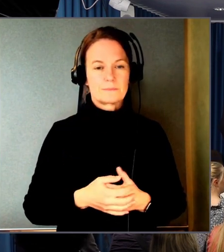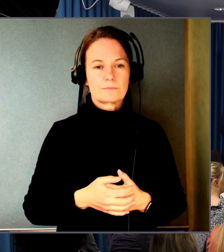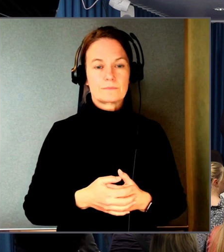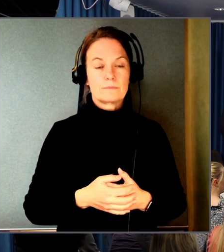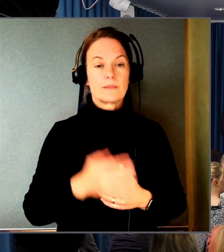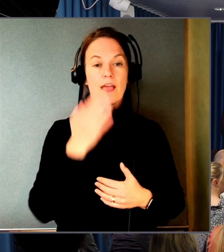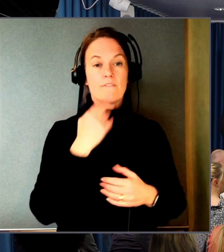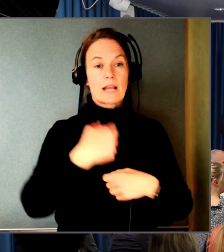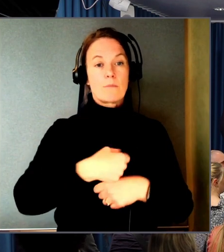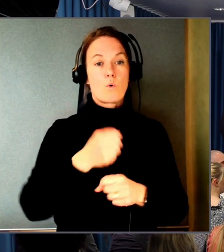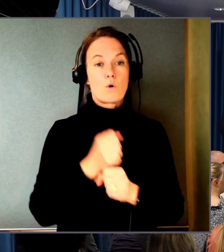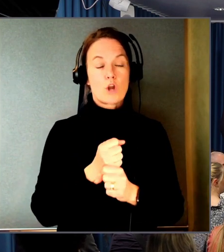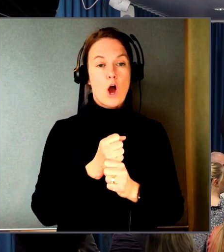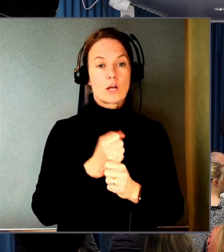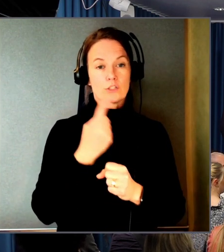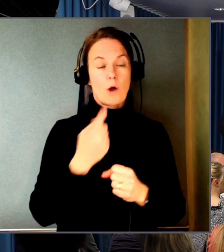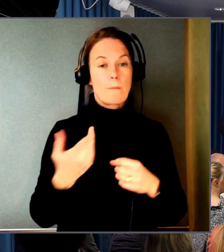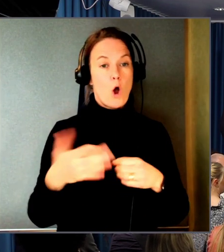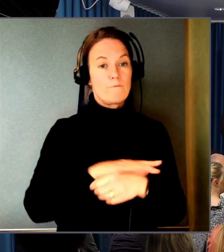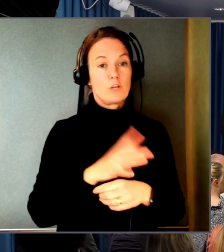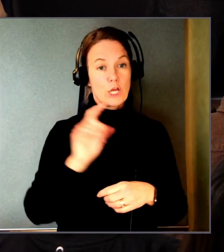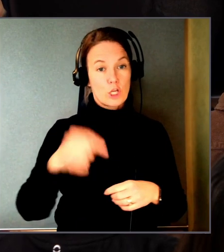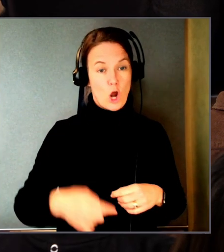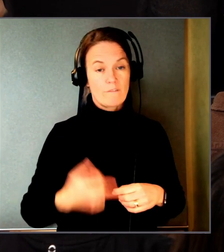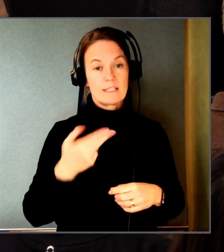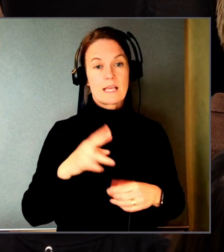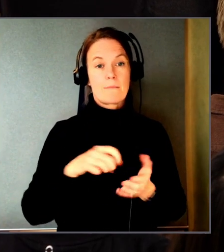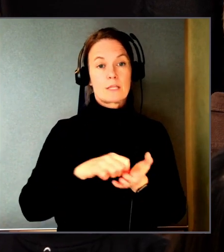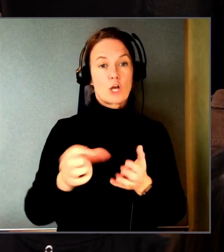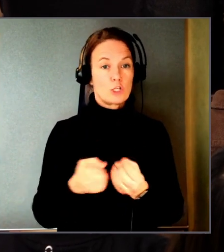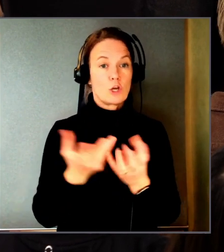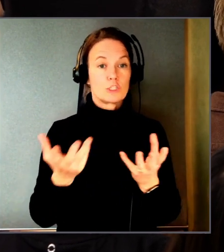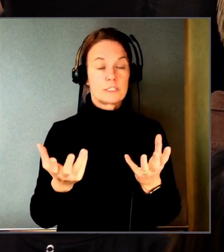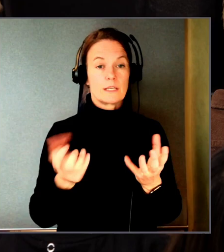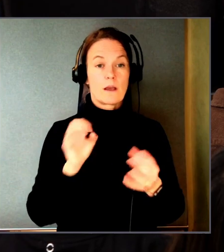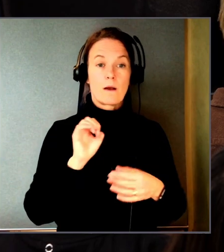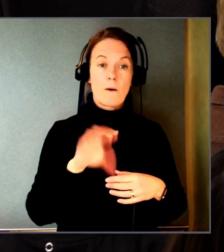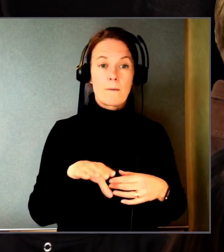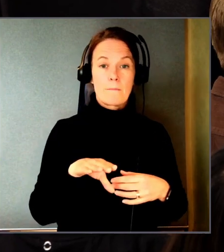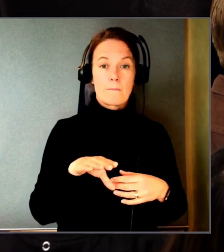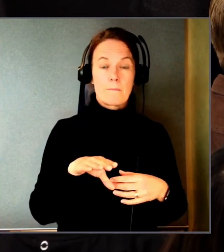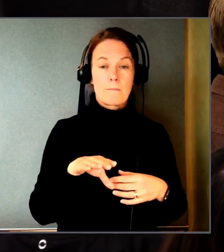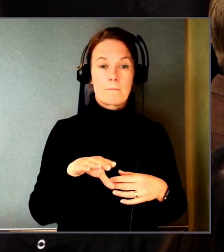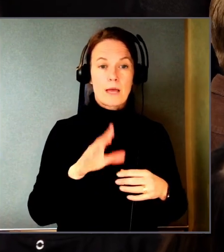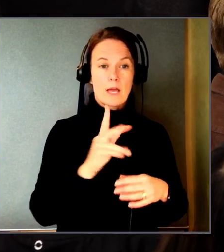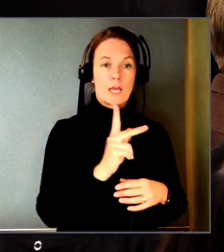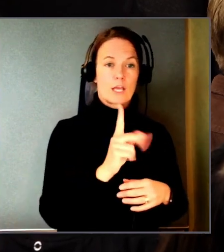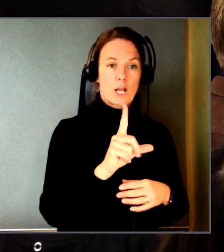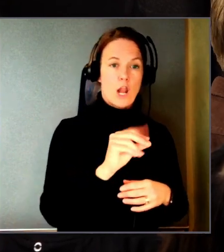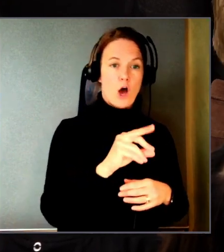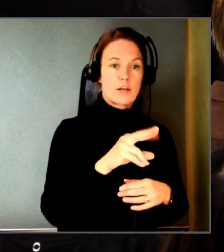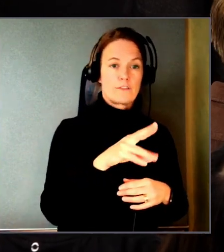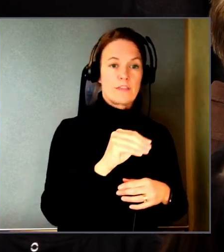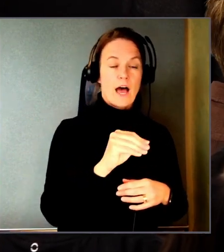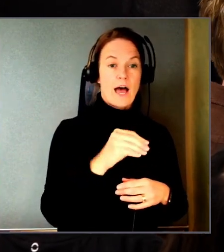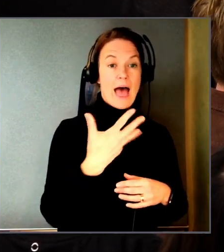Vilka bolag som möter de här kraven? Alltså säg till exempel betallösningar. Att om det är så att Klarna till exempel är